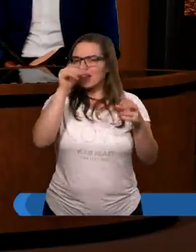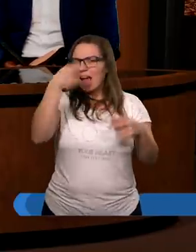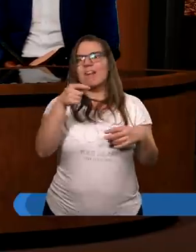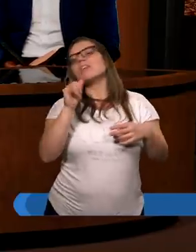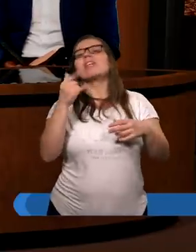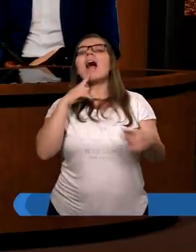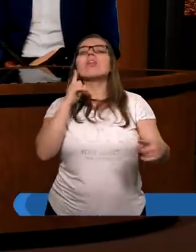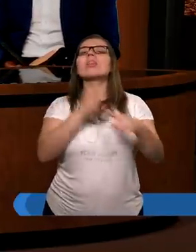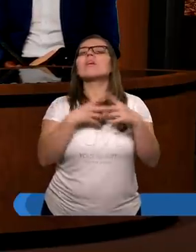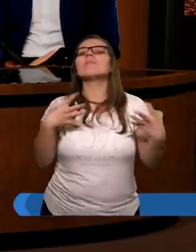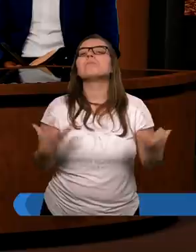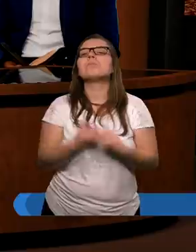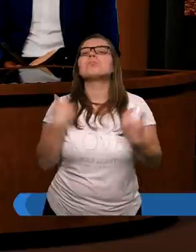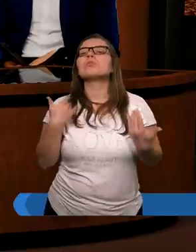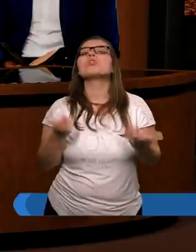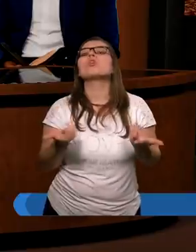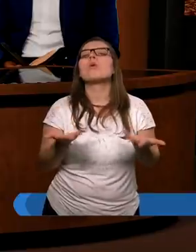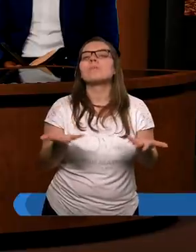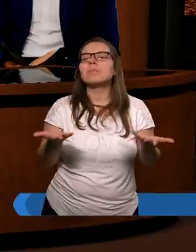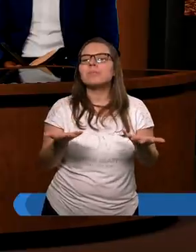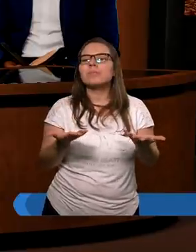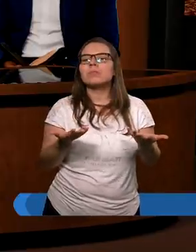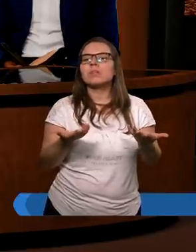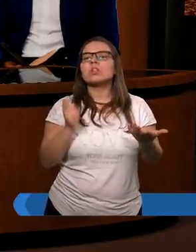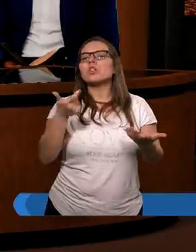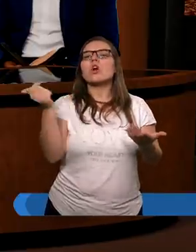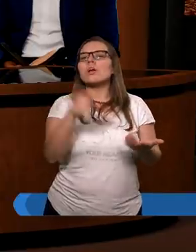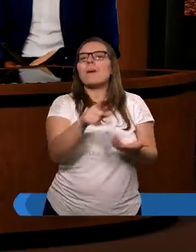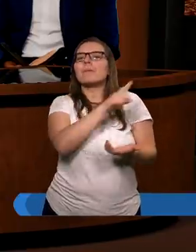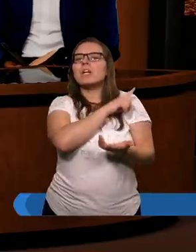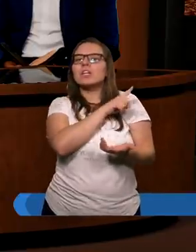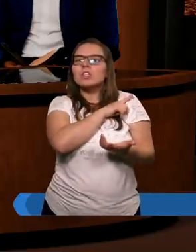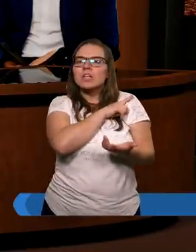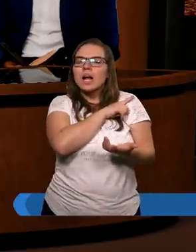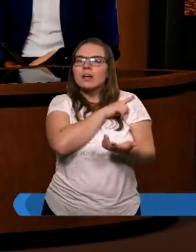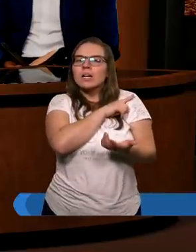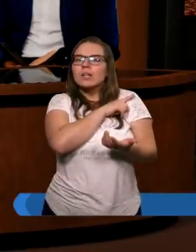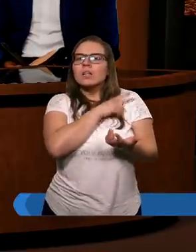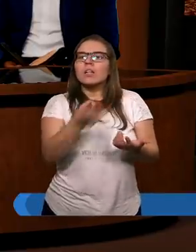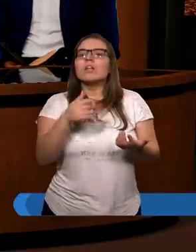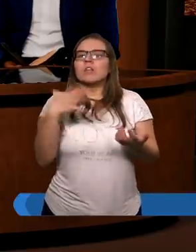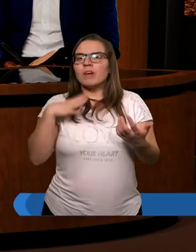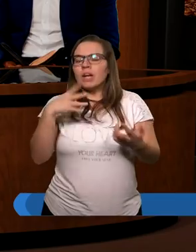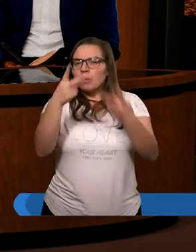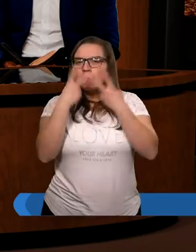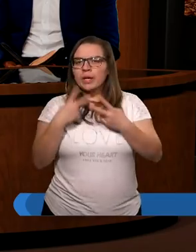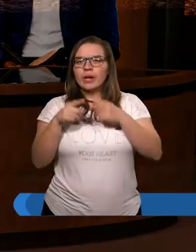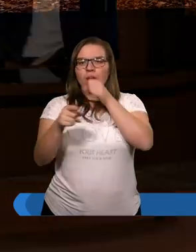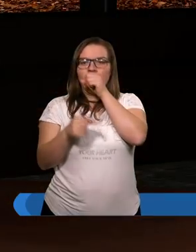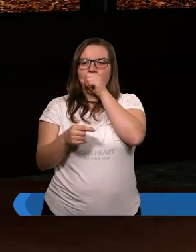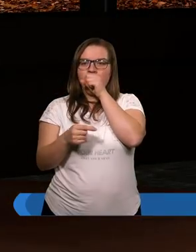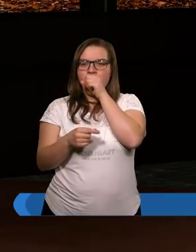jaką decyzję podjęto, że to trzeba przestrzegać. Może to warto przeczytać też.